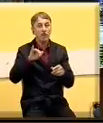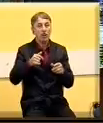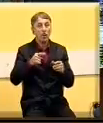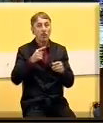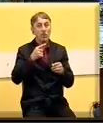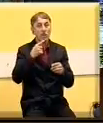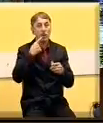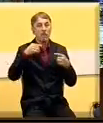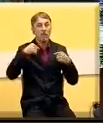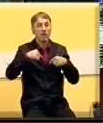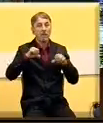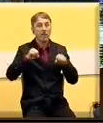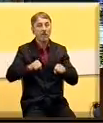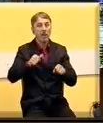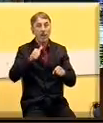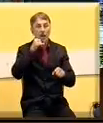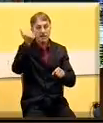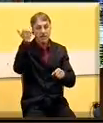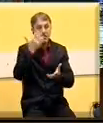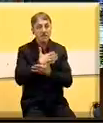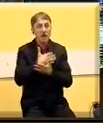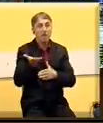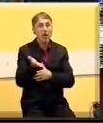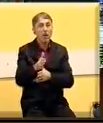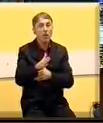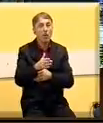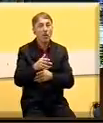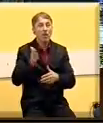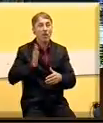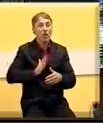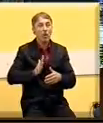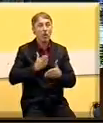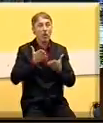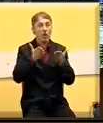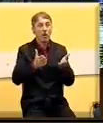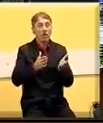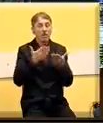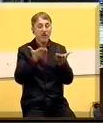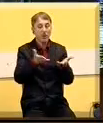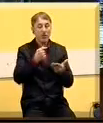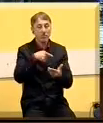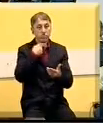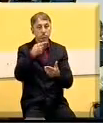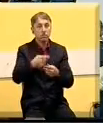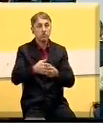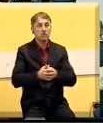potpredsjednik pokrajinske vlade i pokrajinski sekretar za poljoprivred u vodoprivredi i šumarstvu. Izvolite.